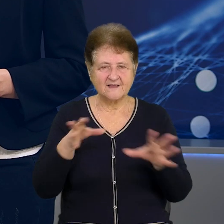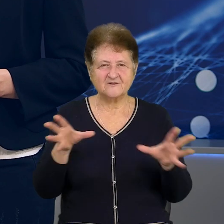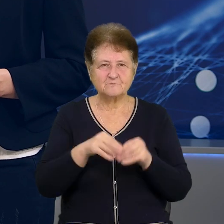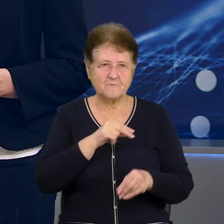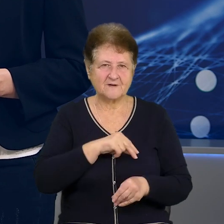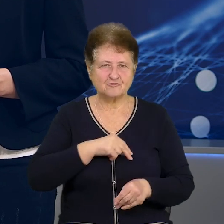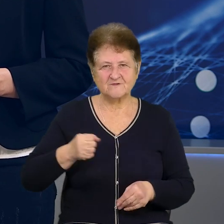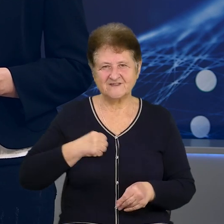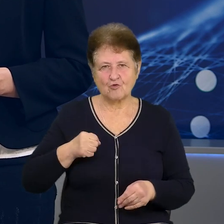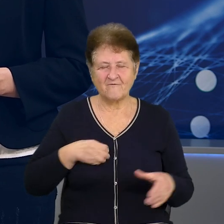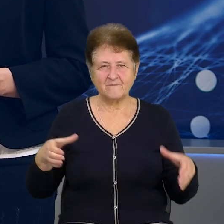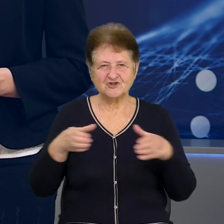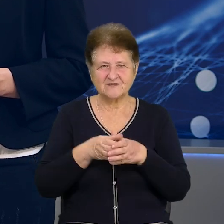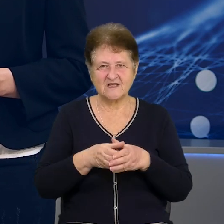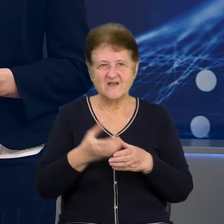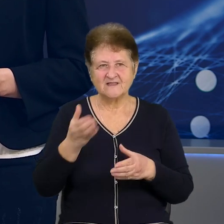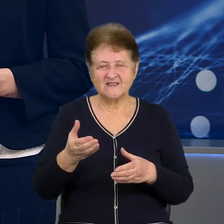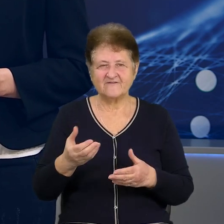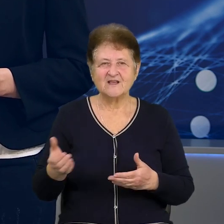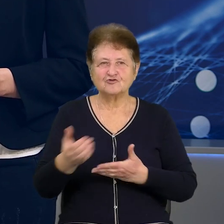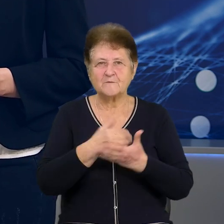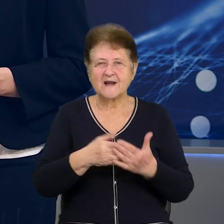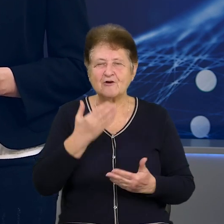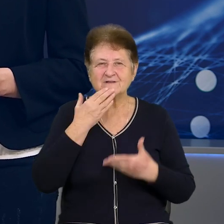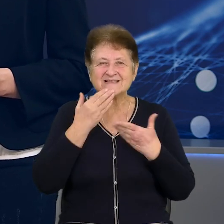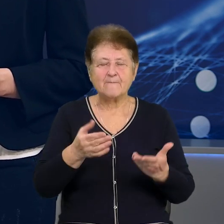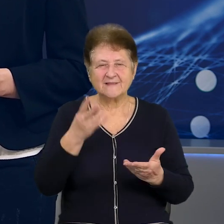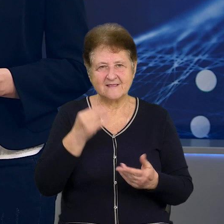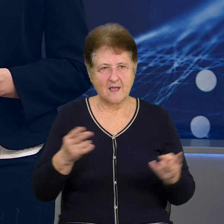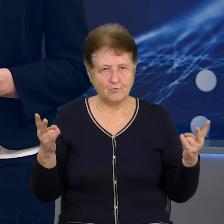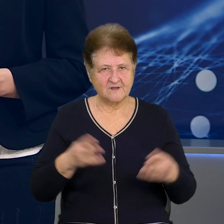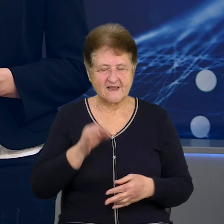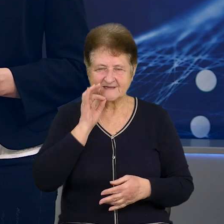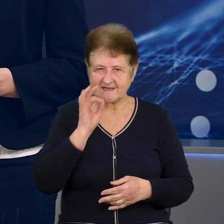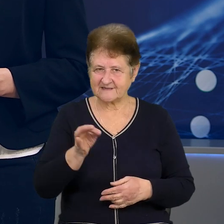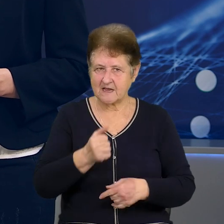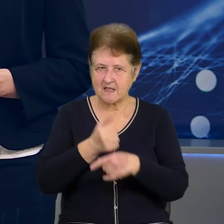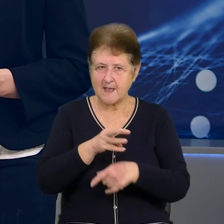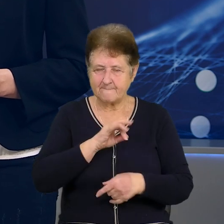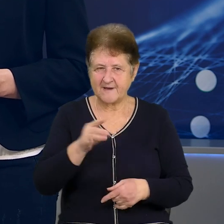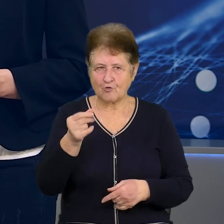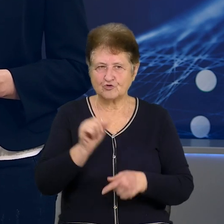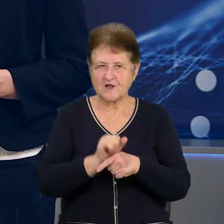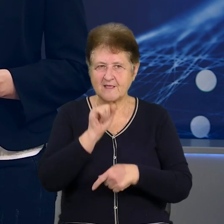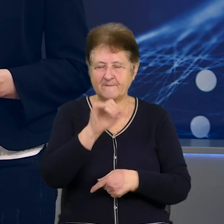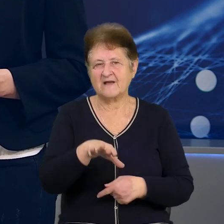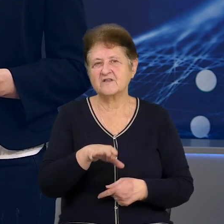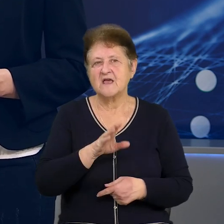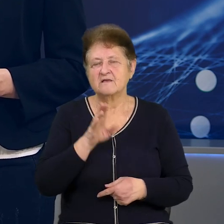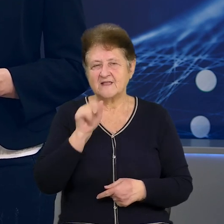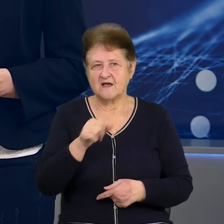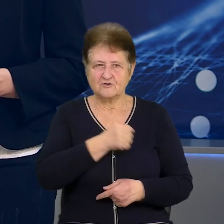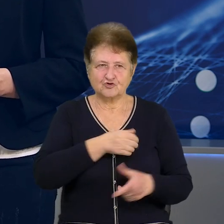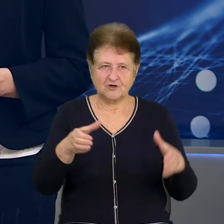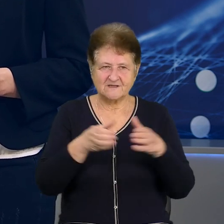кількома військовими частинами. Від них збирають запити на певні потреби. Як сказав Кодола, кошти направлять одній з військових частин, яка несе